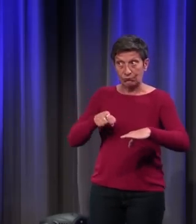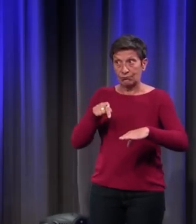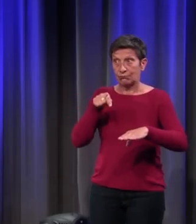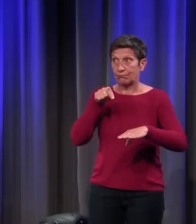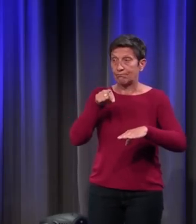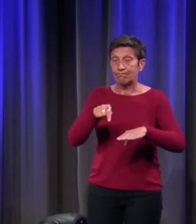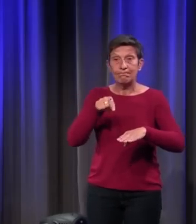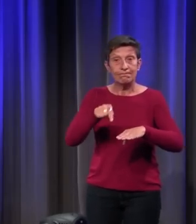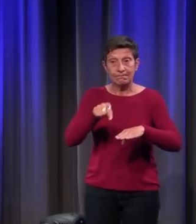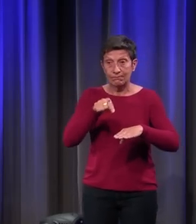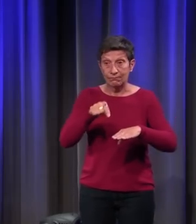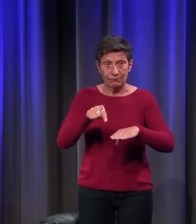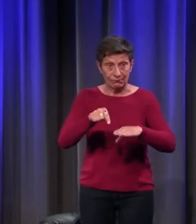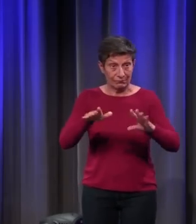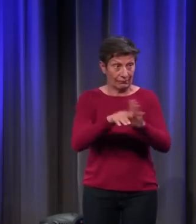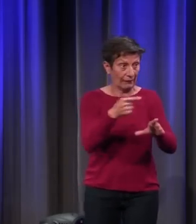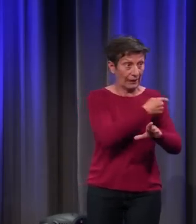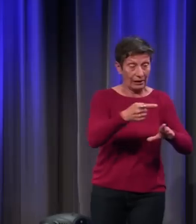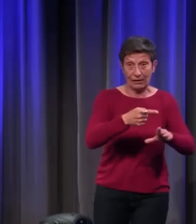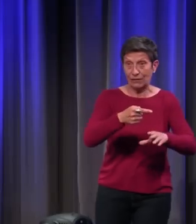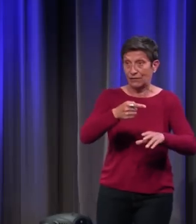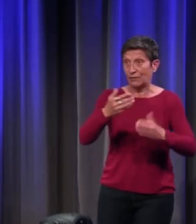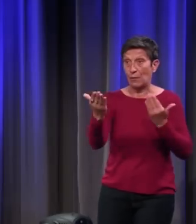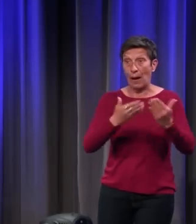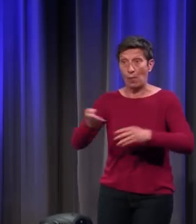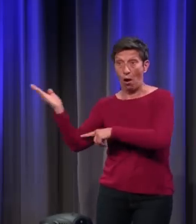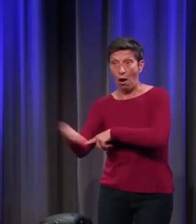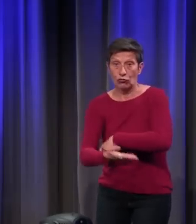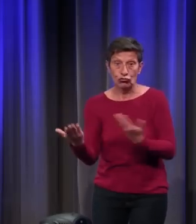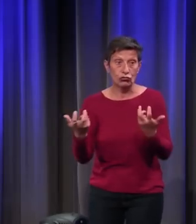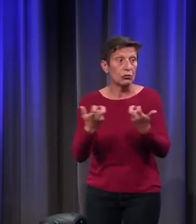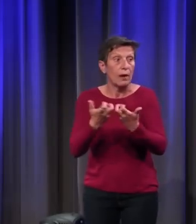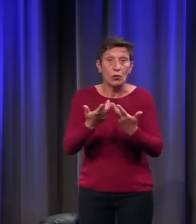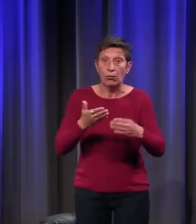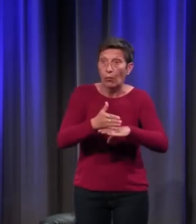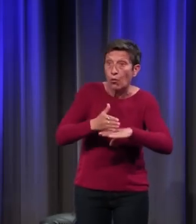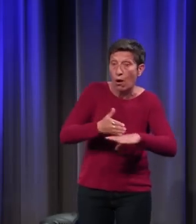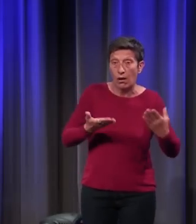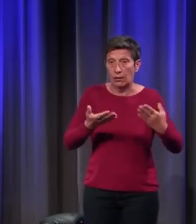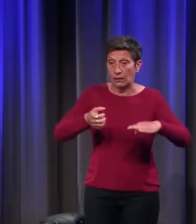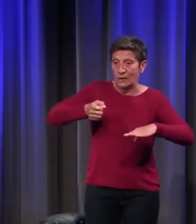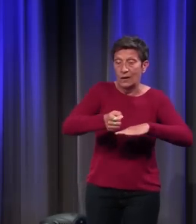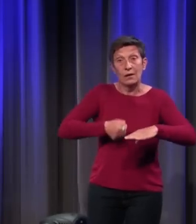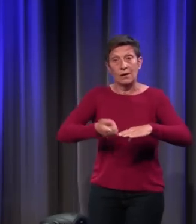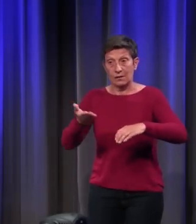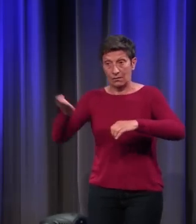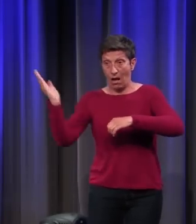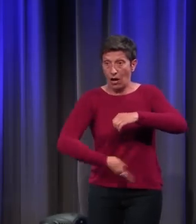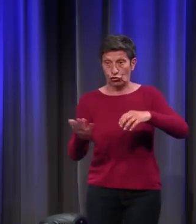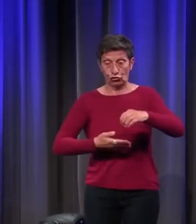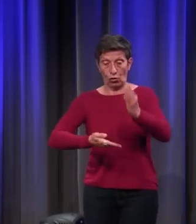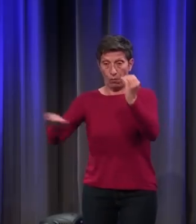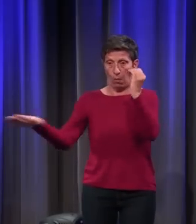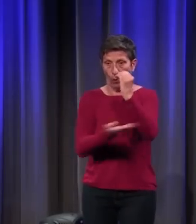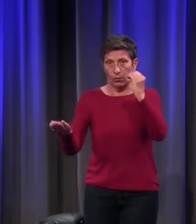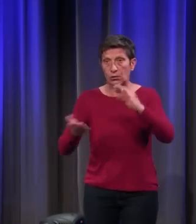est bien plus péjorative que la hache pour couper du bois, par exemple, parce que la hache, elle attaque la matière d'un coup franc.